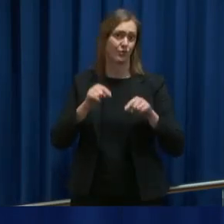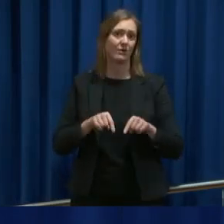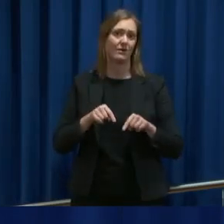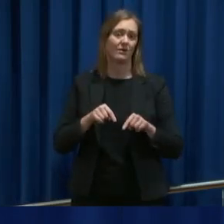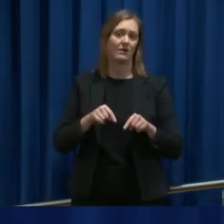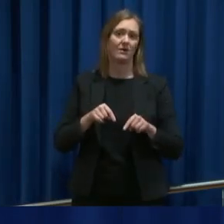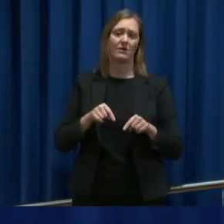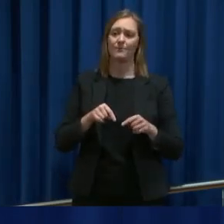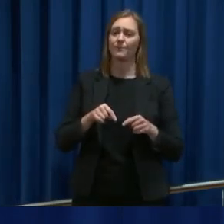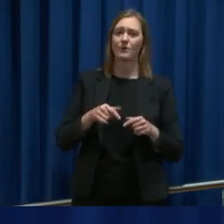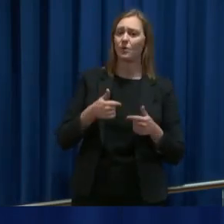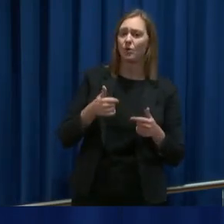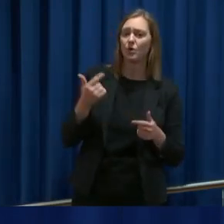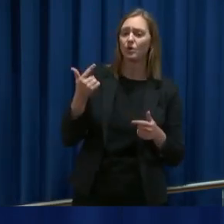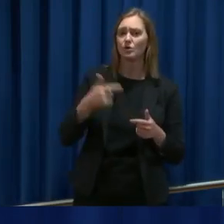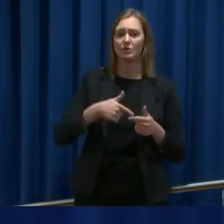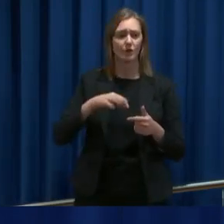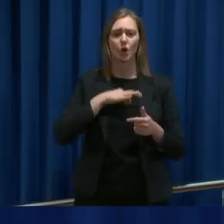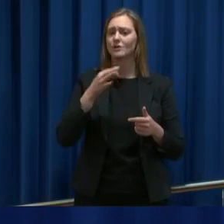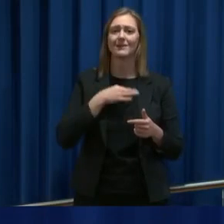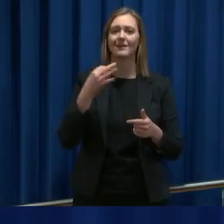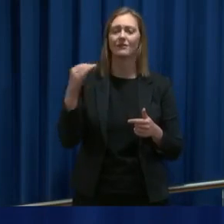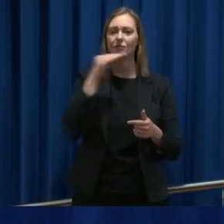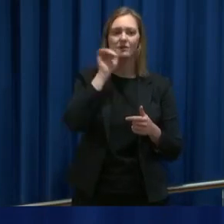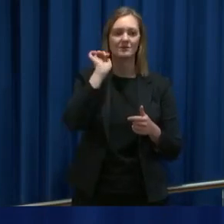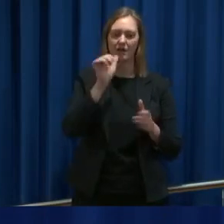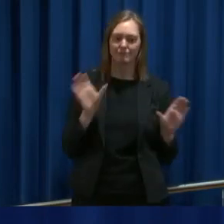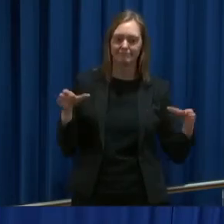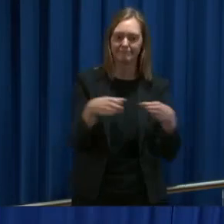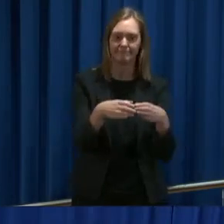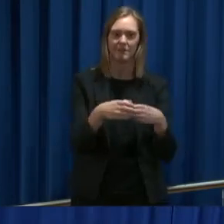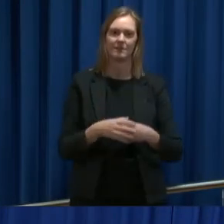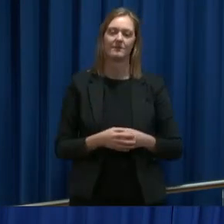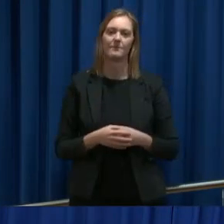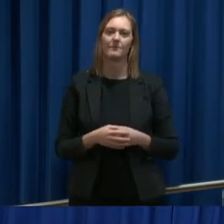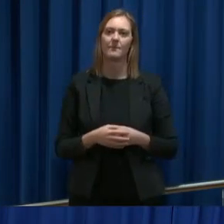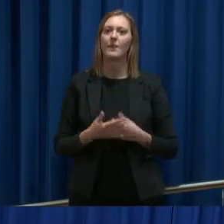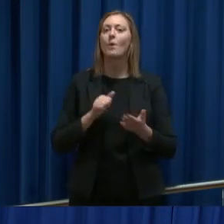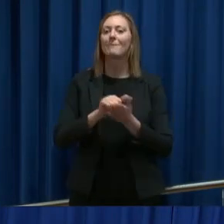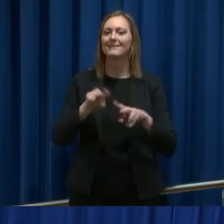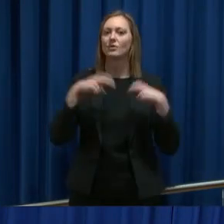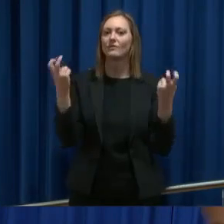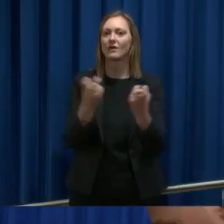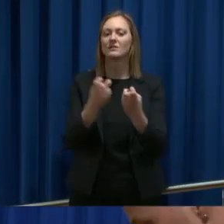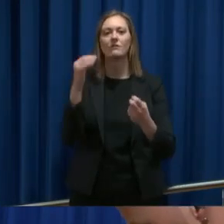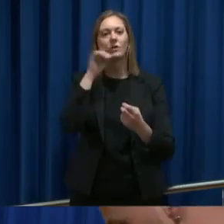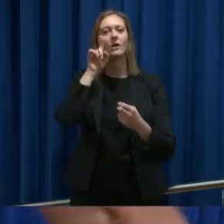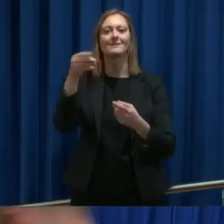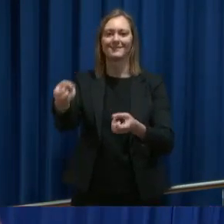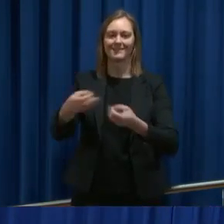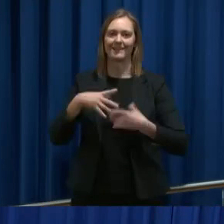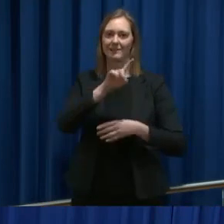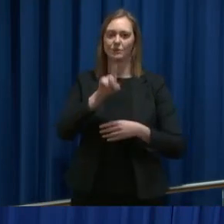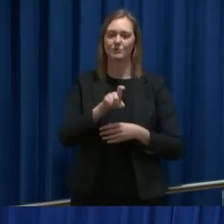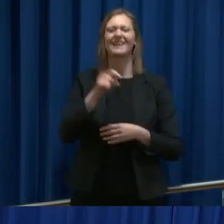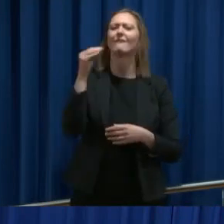slett med forbudet og ønske om at ikke folk skal samles så tett. Vi har i denne pressekonferansen også åpnet for at folk kan sende inn spørsmål, ikke